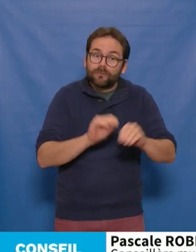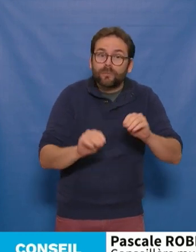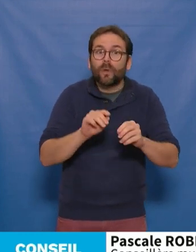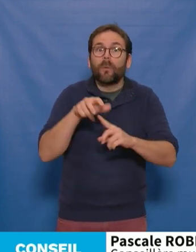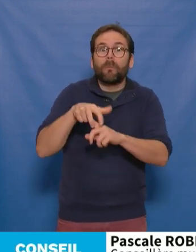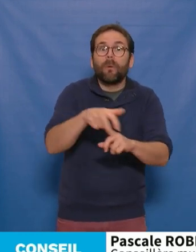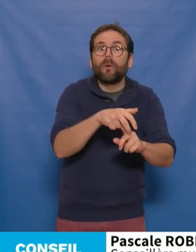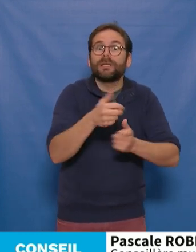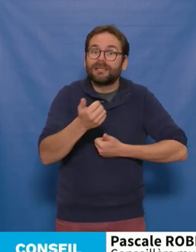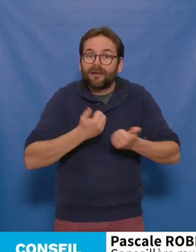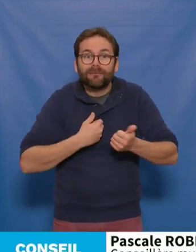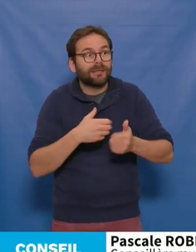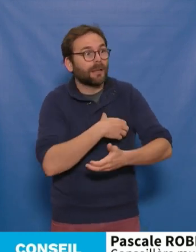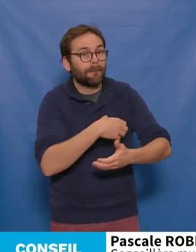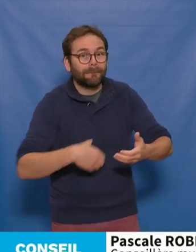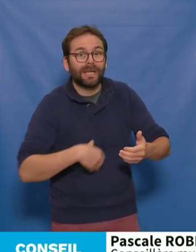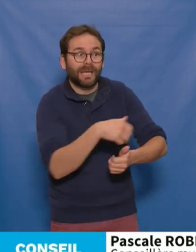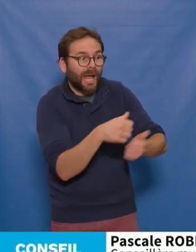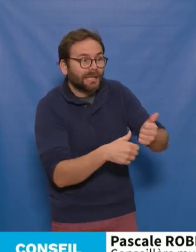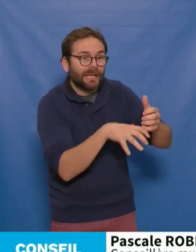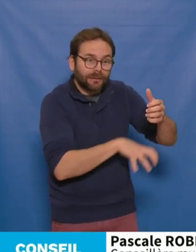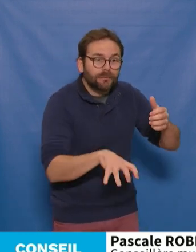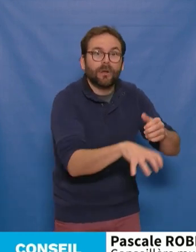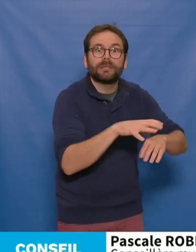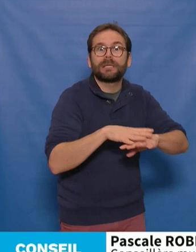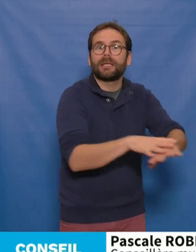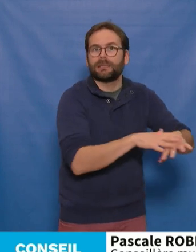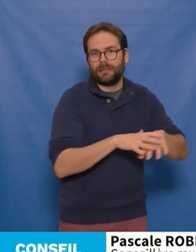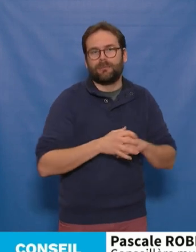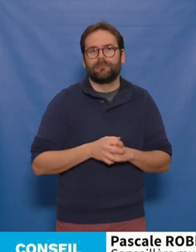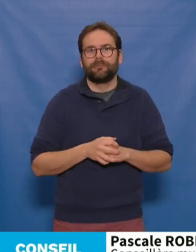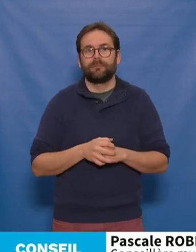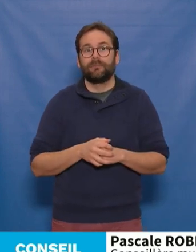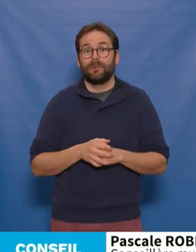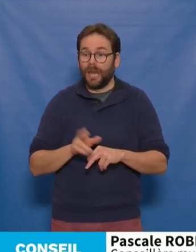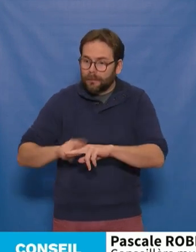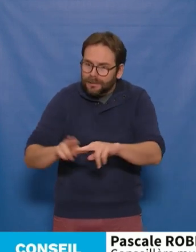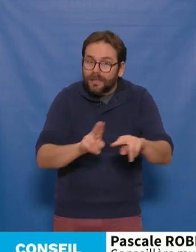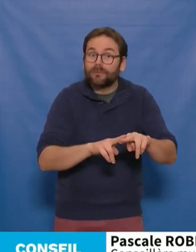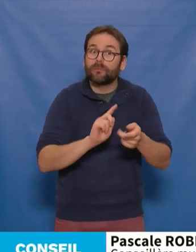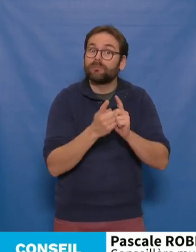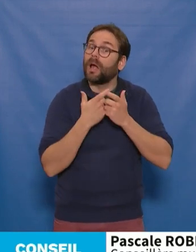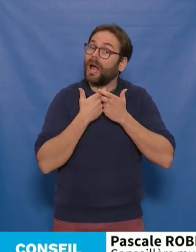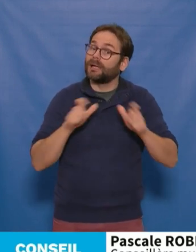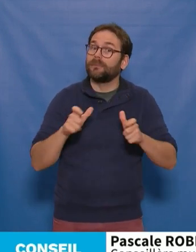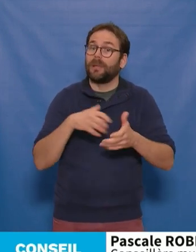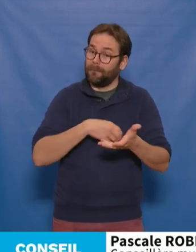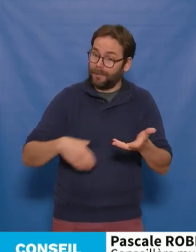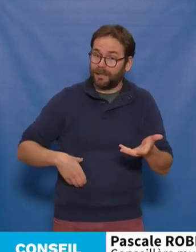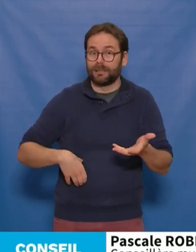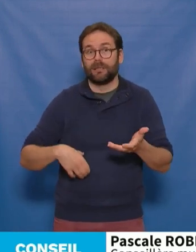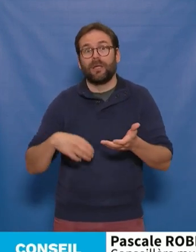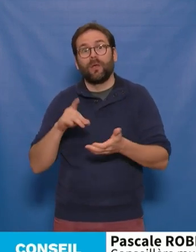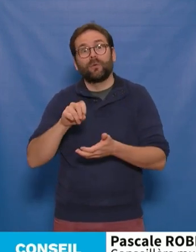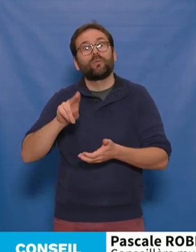pôles de service et mairies annexes dans les quartiers. La réhabilitation et mise en accessibilité des mairies annexes de